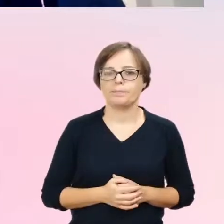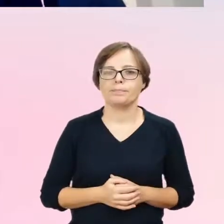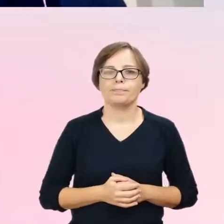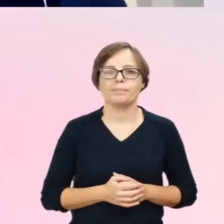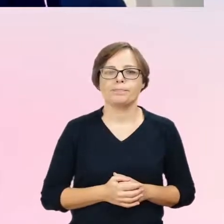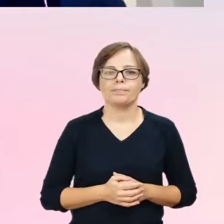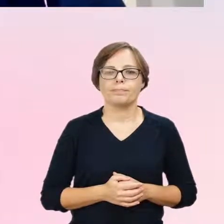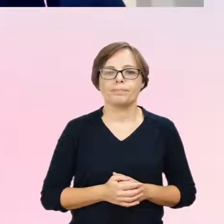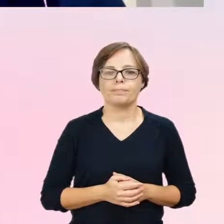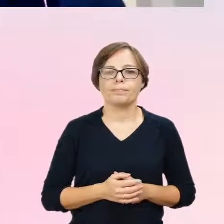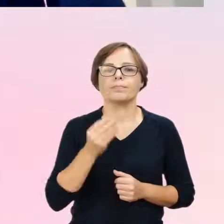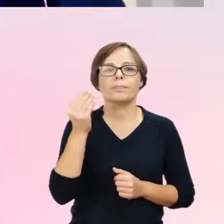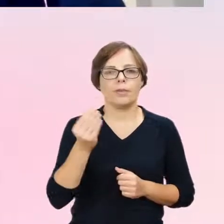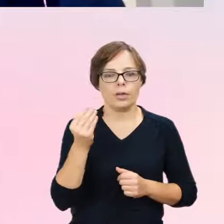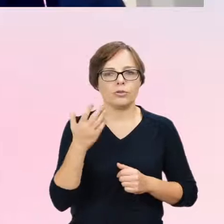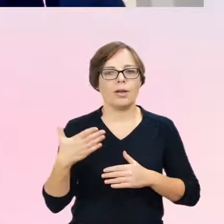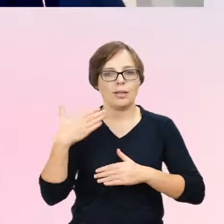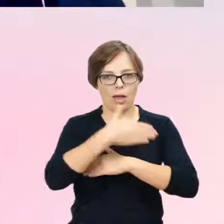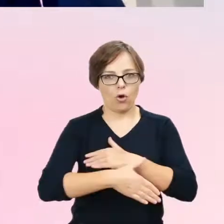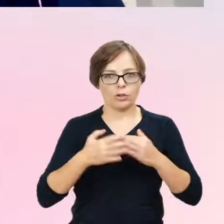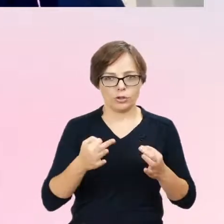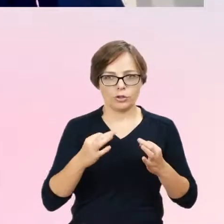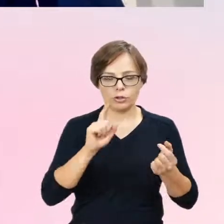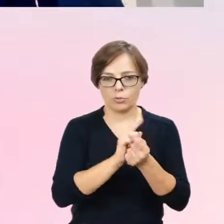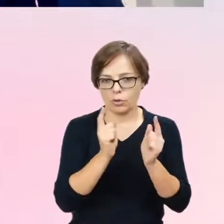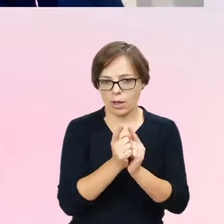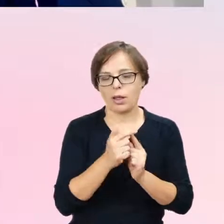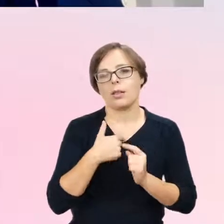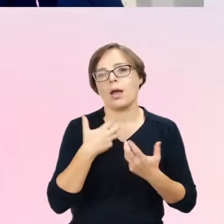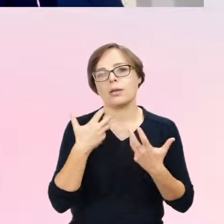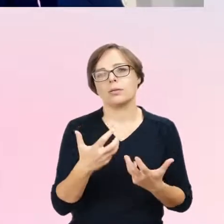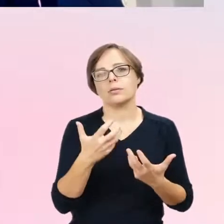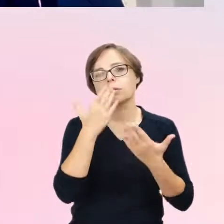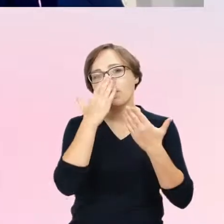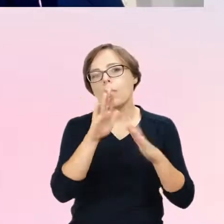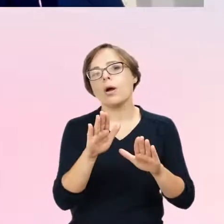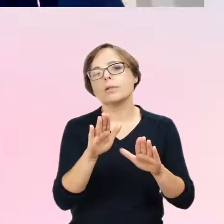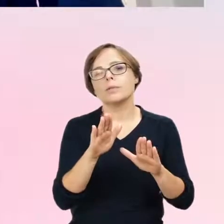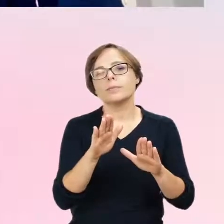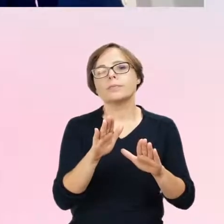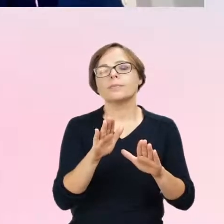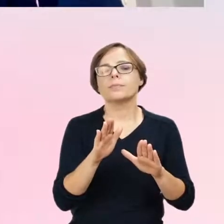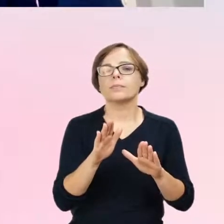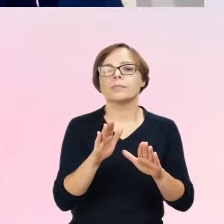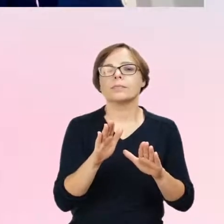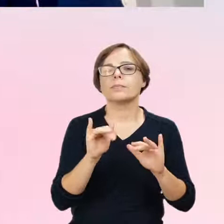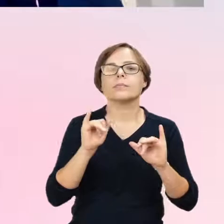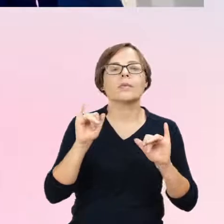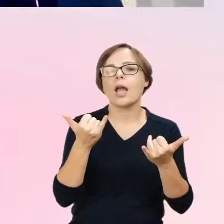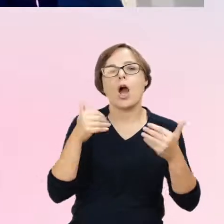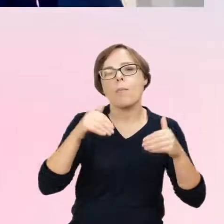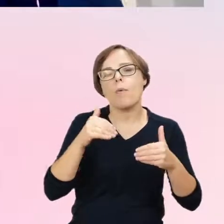I kończąc już to dzisiejsze spotkanie chcę Państwu pokazać jakie są właściwie, jakie mogą być trajektarie